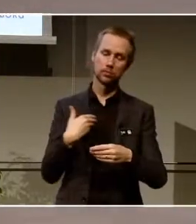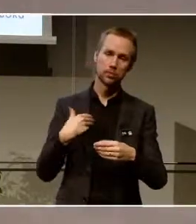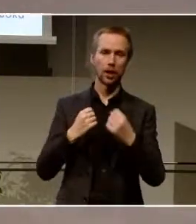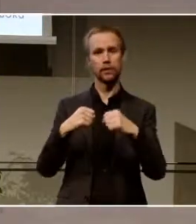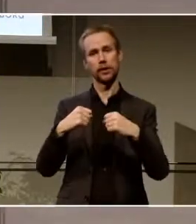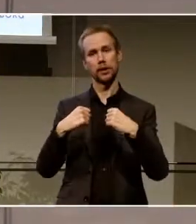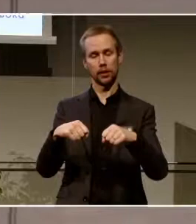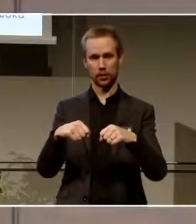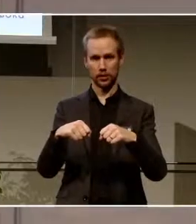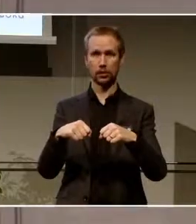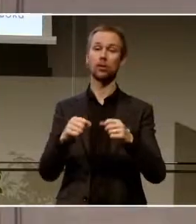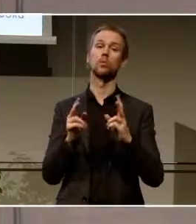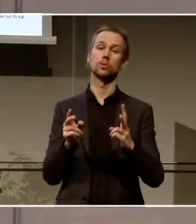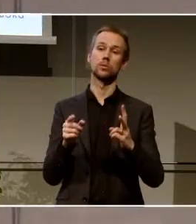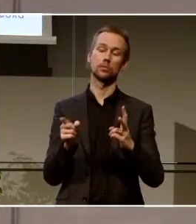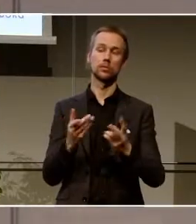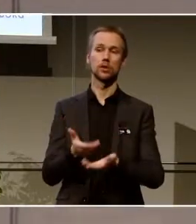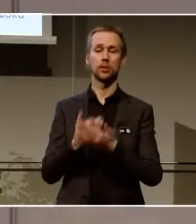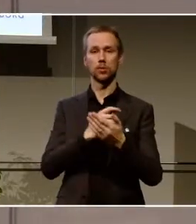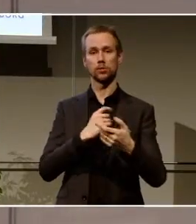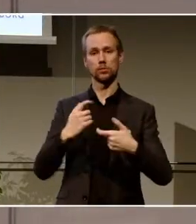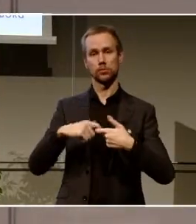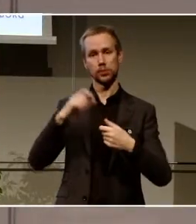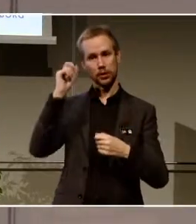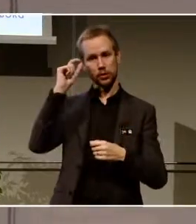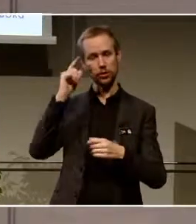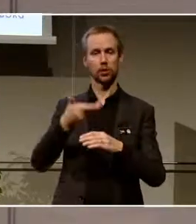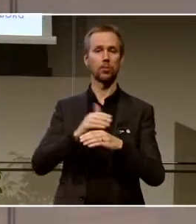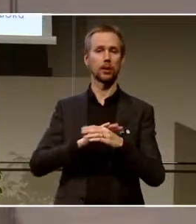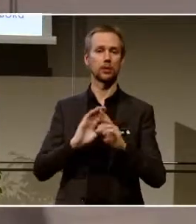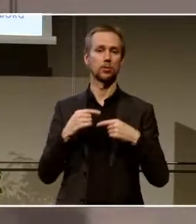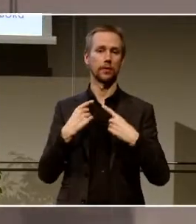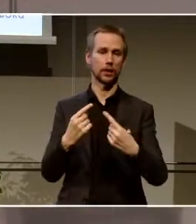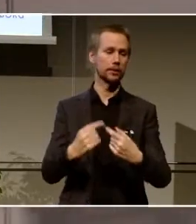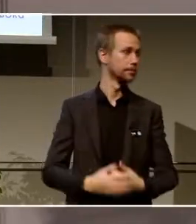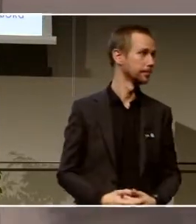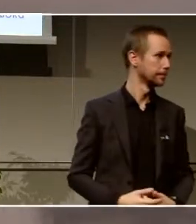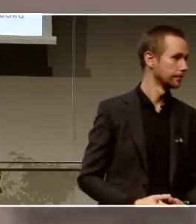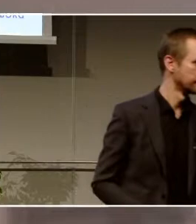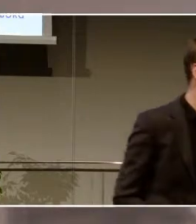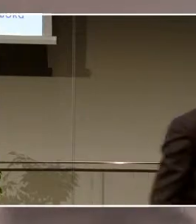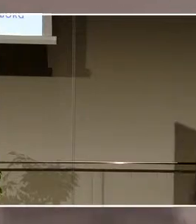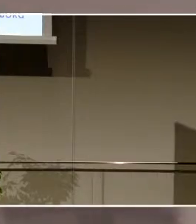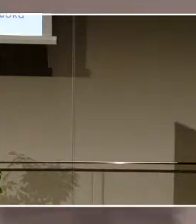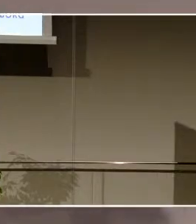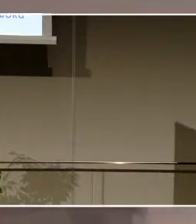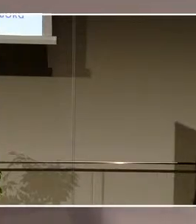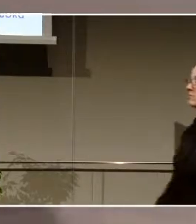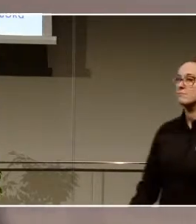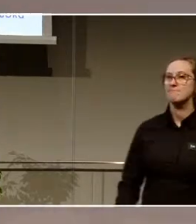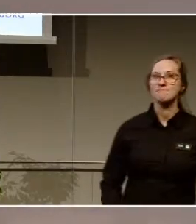hjälper också oss med den digitala kompetensutvecklingen. Sen har vi träffpunkter.